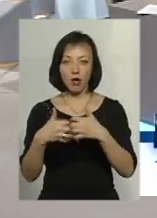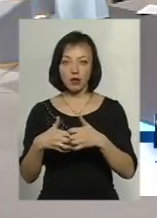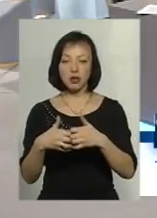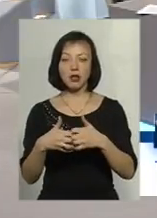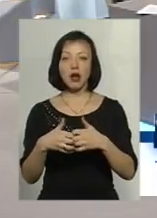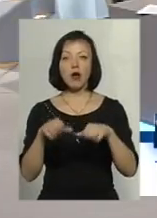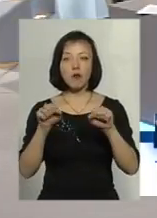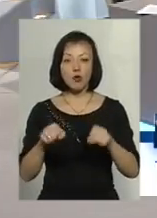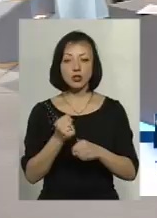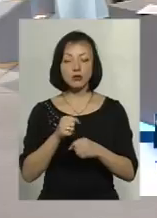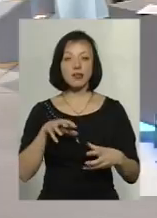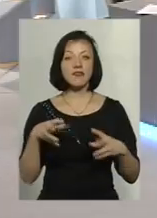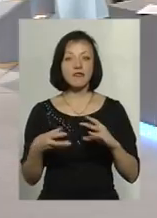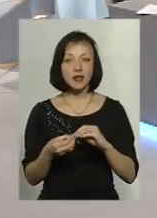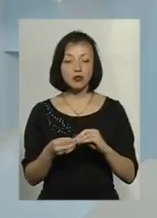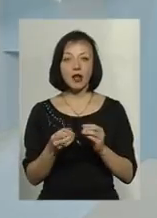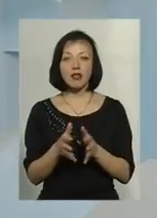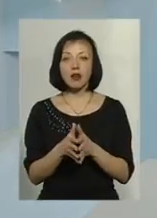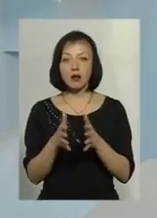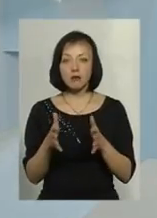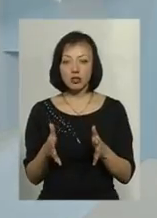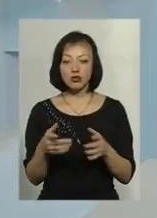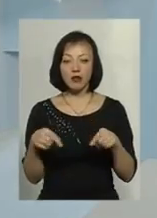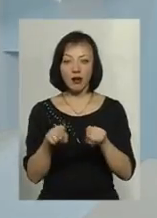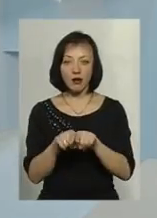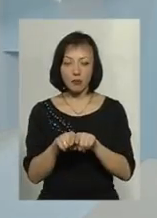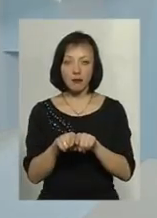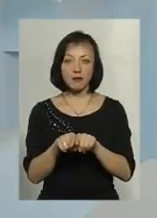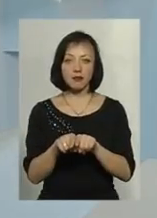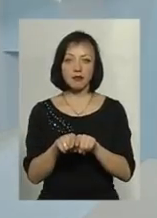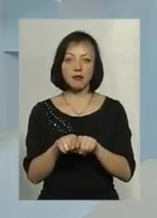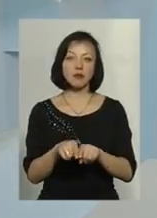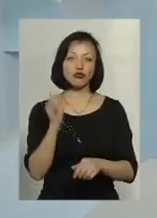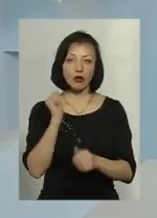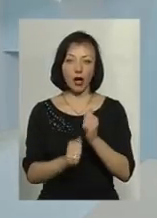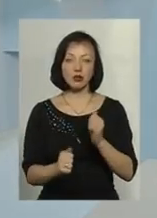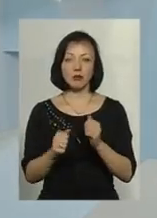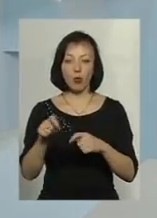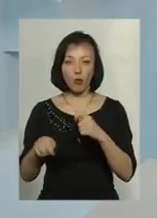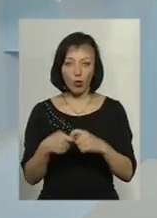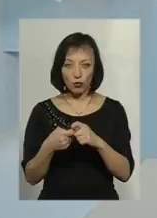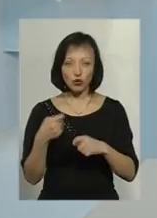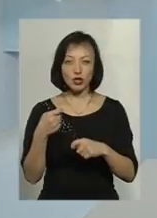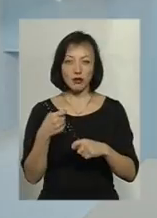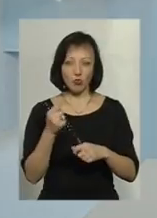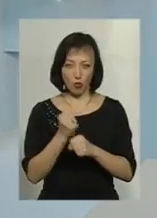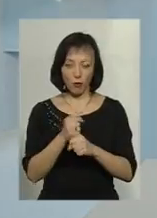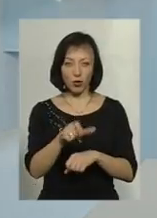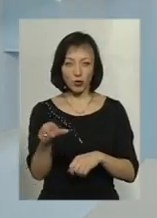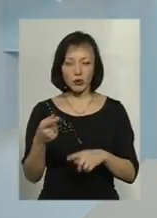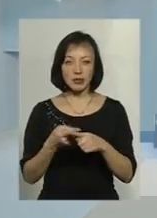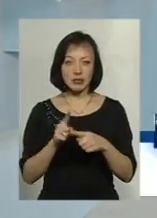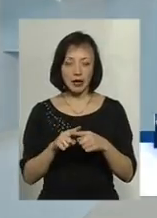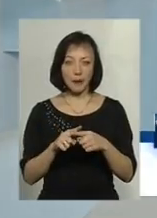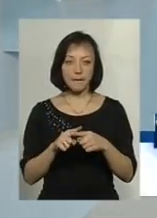можна прийти до висновку, що найбільш такими характерними порушеннями, які допускають наші споживачі, по-перше, це